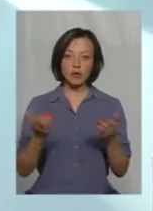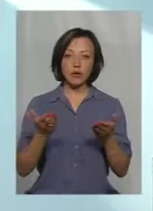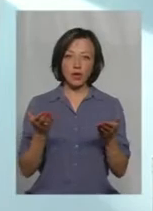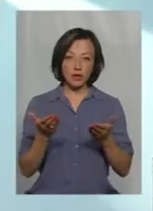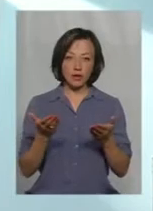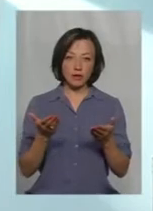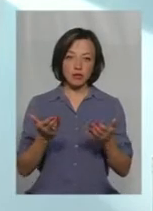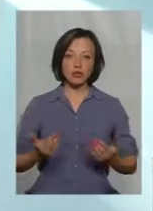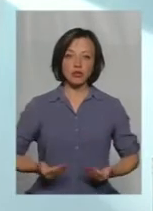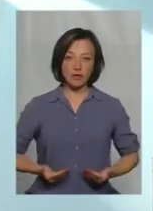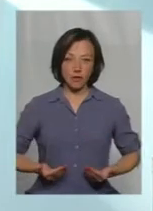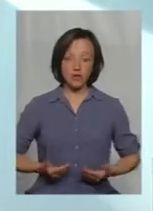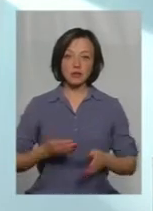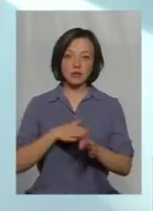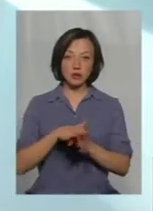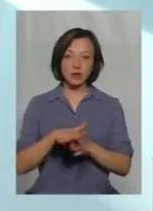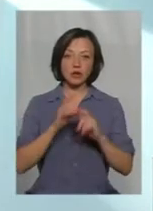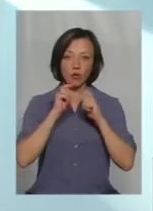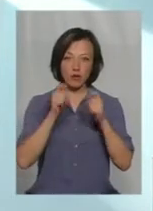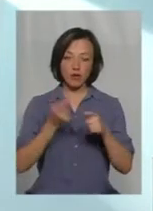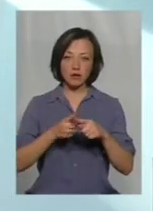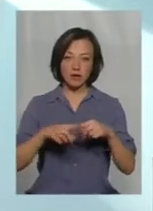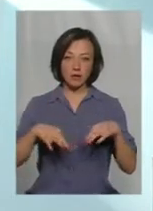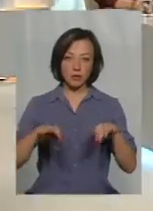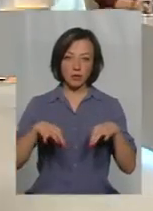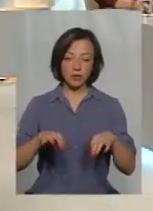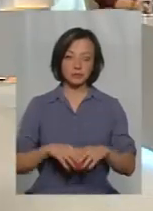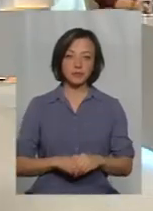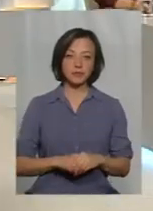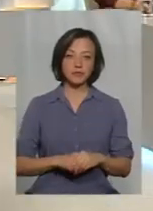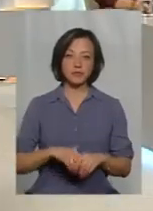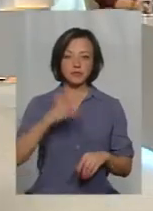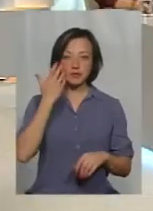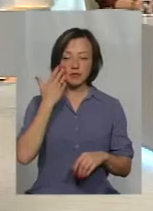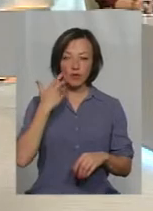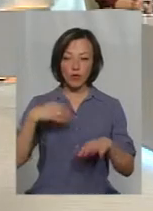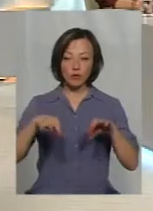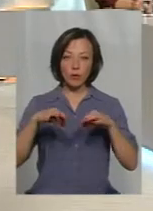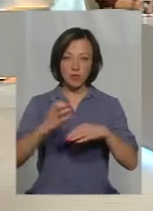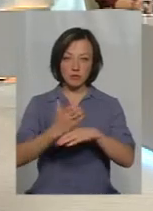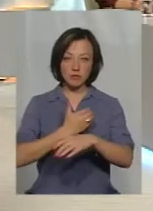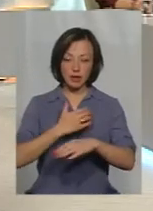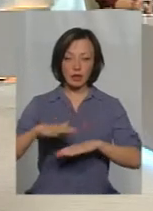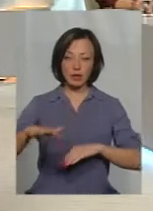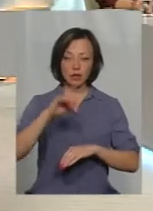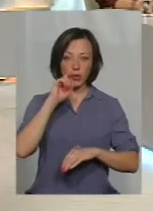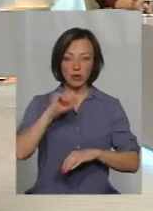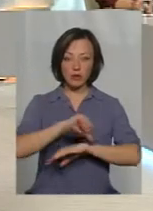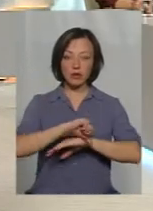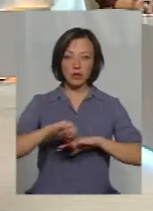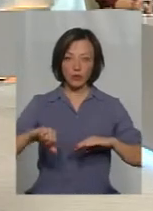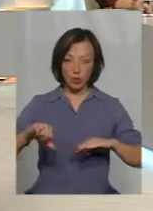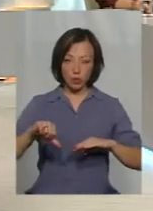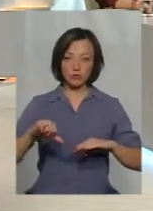проживає, здійснює дарування даного автомобіля. Коли автомобіль приходить на територію України, пересікаючи